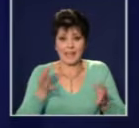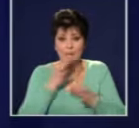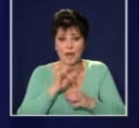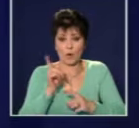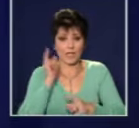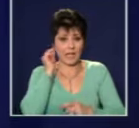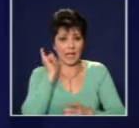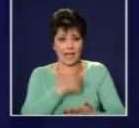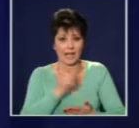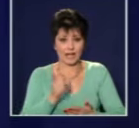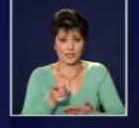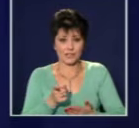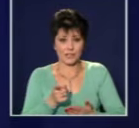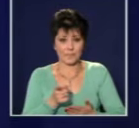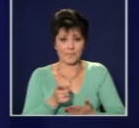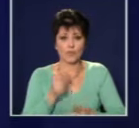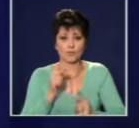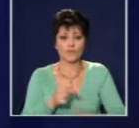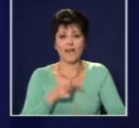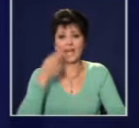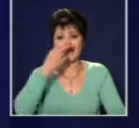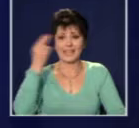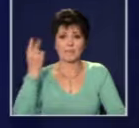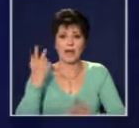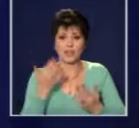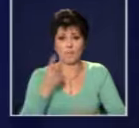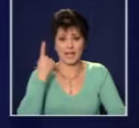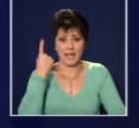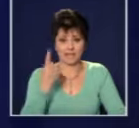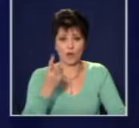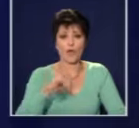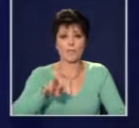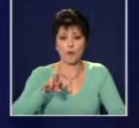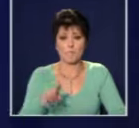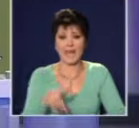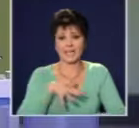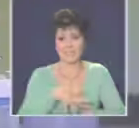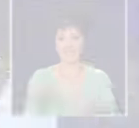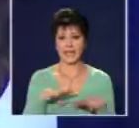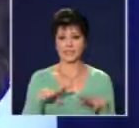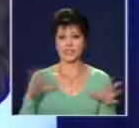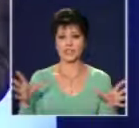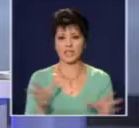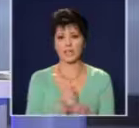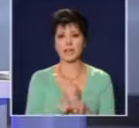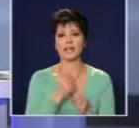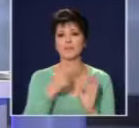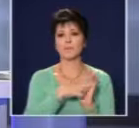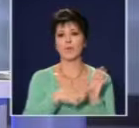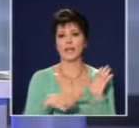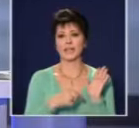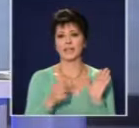праворъздавателна система, тема номер 1, пълна дигитализация и промяна на системата. Господин Клингов. Господин Семьянов.